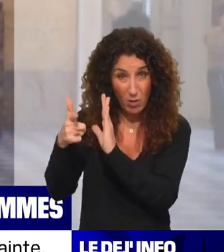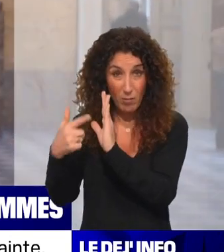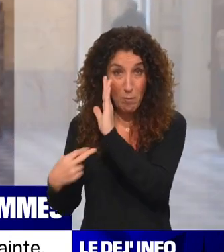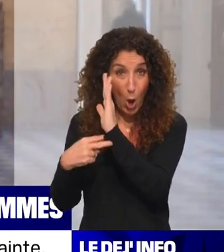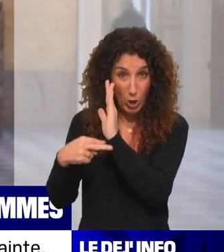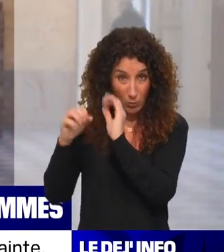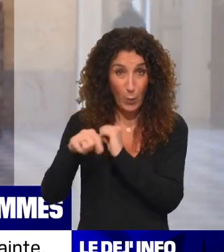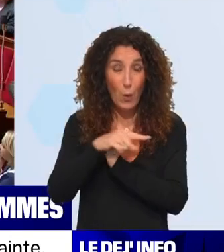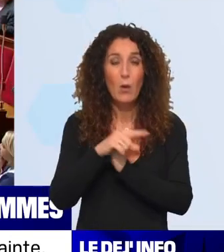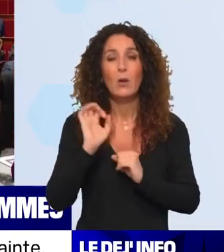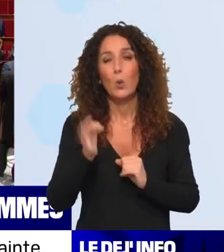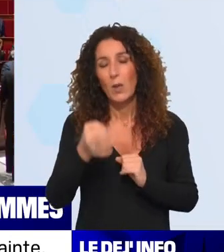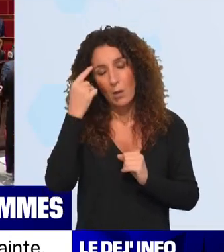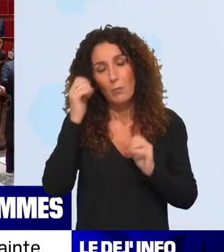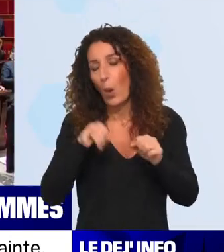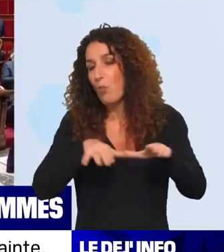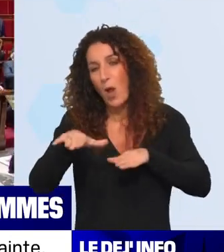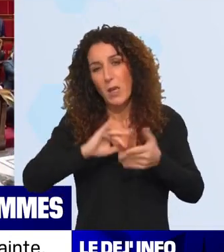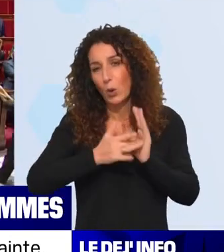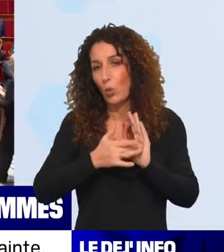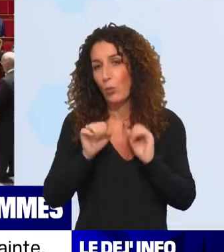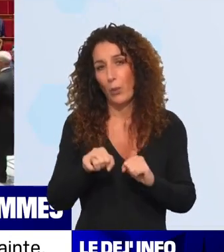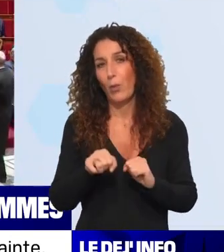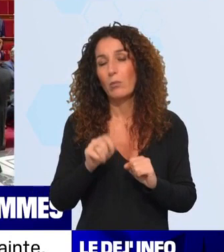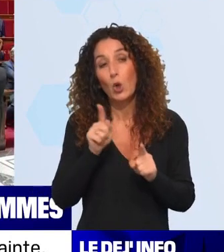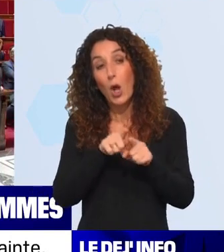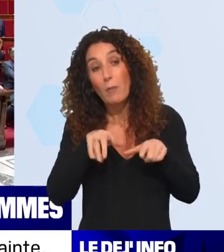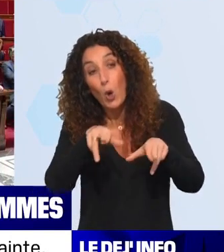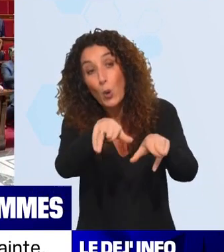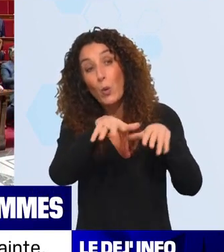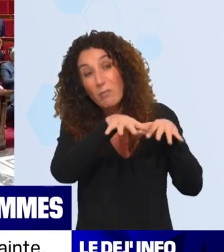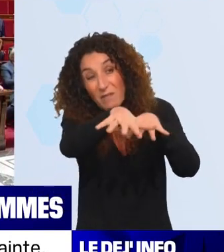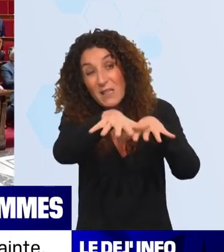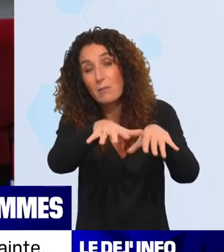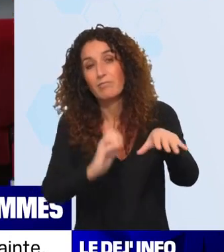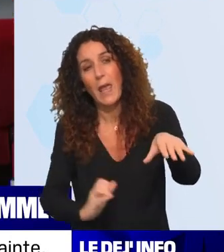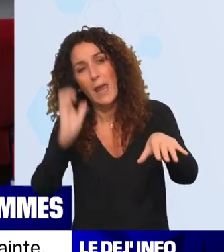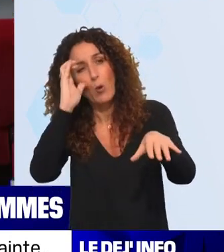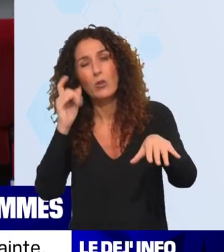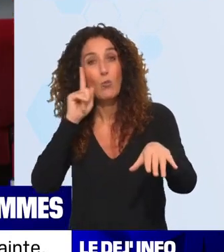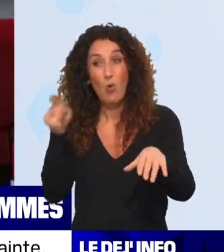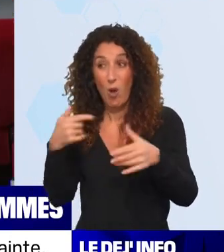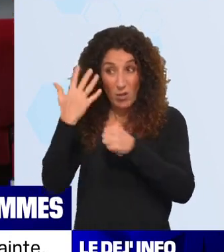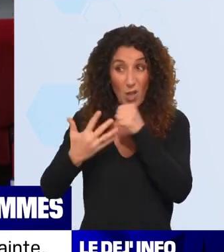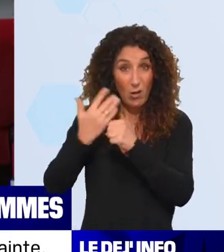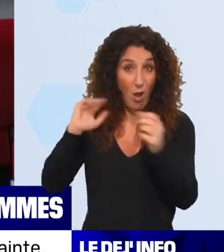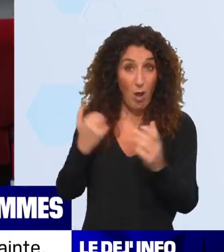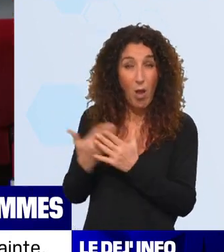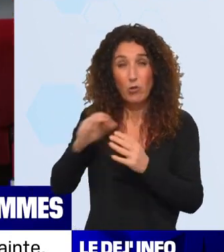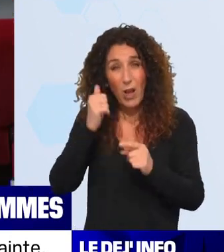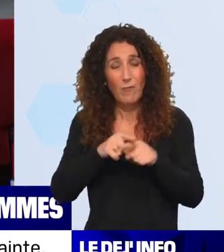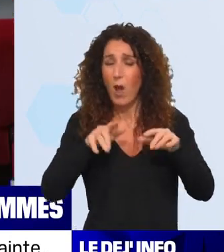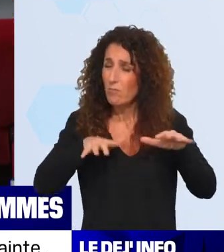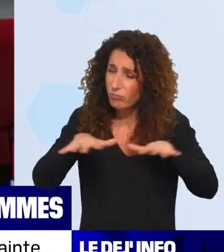que tous les moyens sont bons pour que la rue soit entendue, ce que ce gouvernement ne fait pas et ce qu n'a pas fait sur les cinq dernières années. Toutes les mobilisations